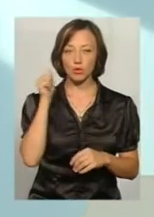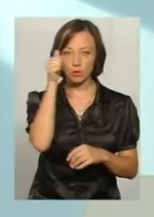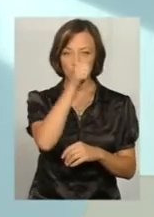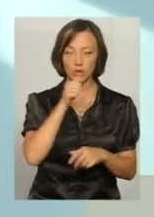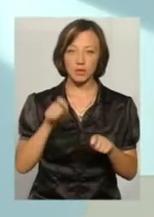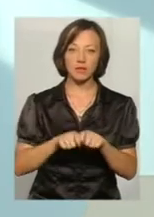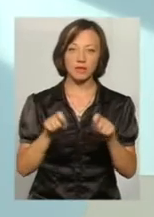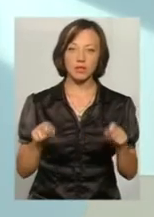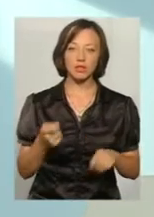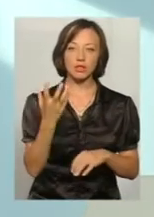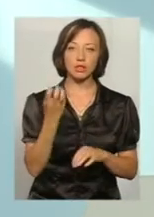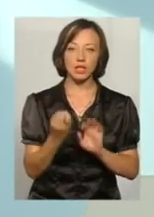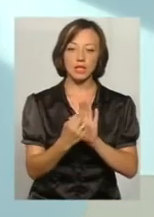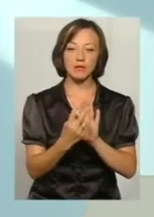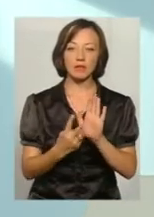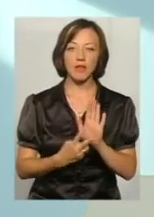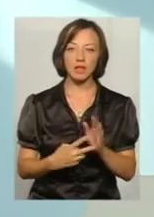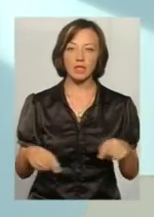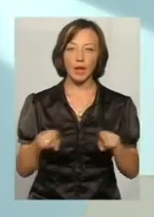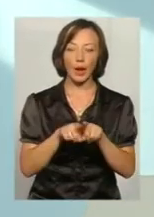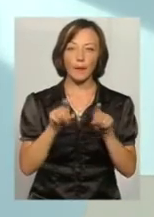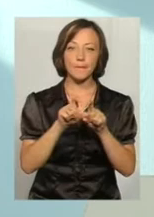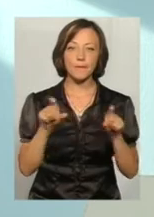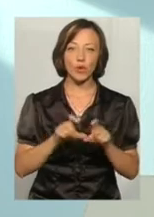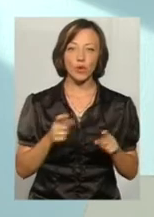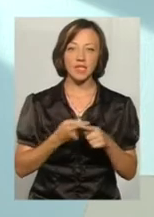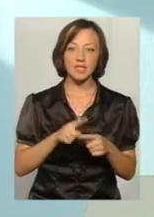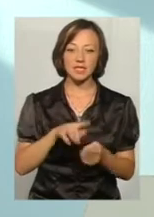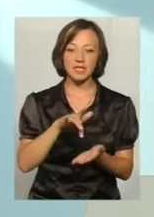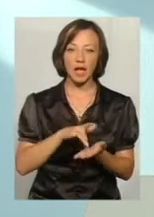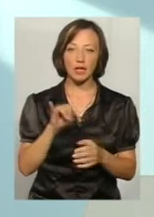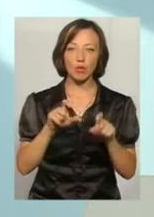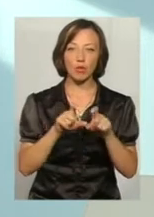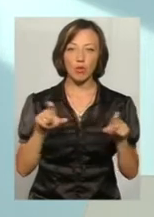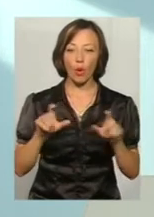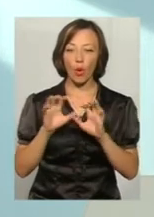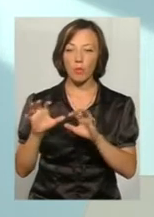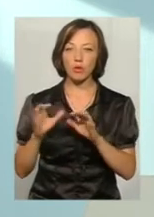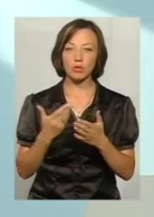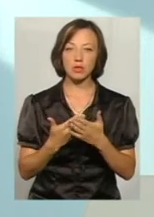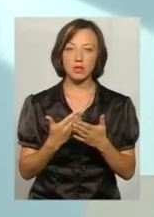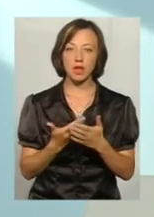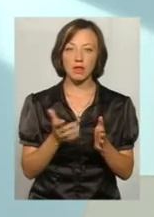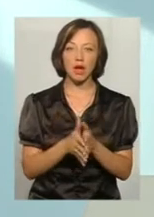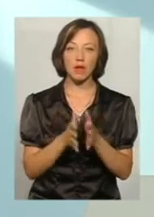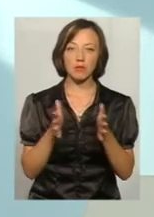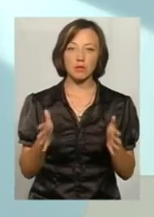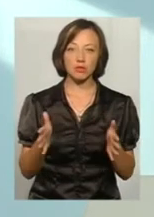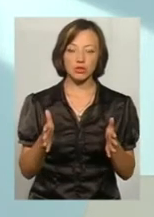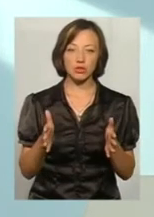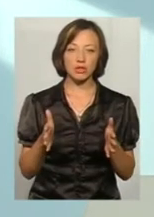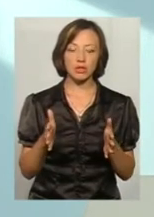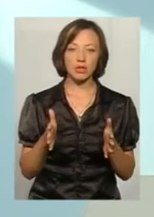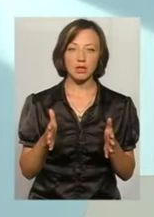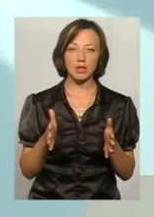відкрито ще 17 таких бюро. Ці центри і бюро опікуються найменш